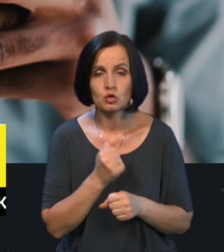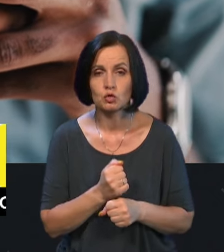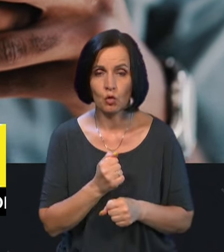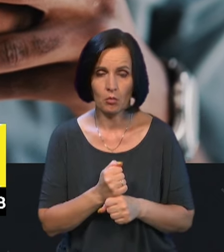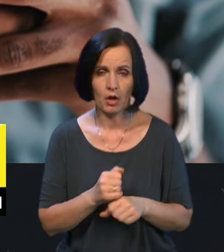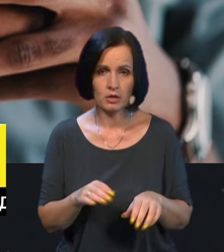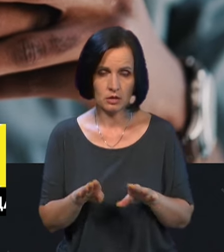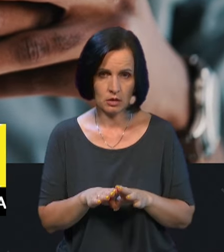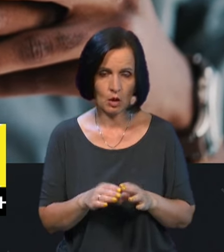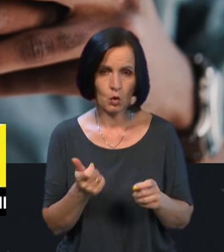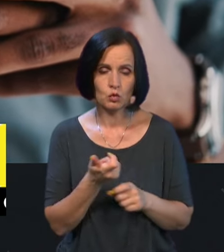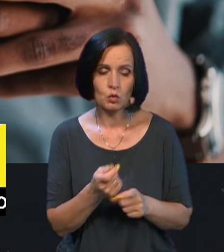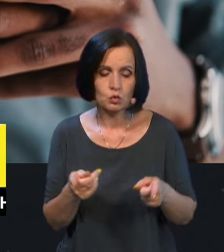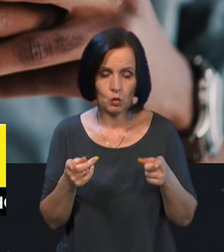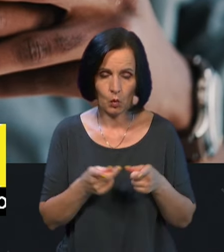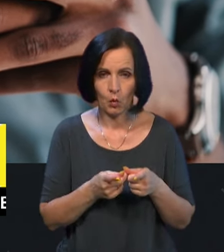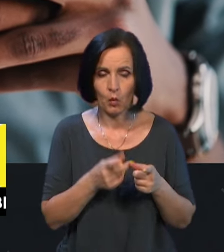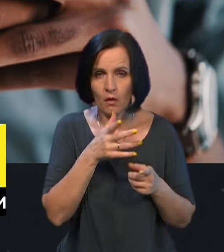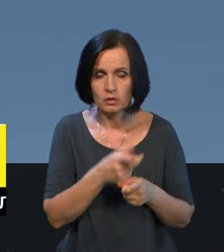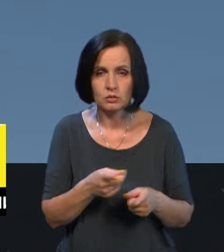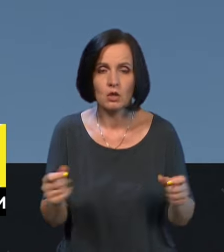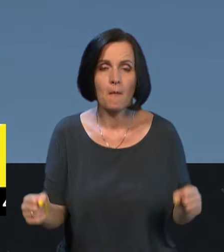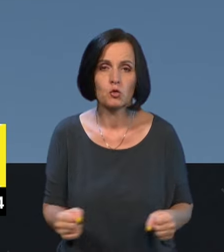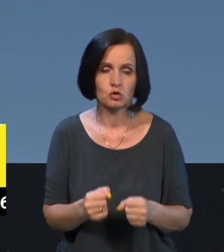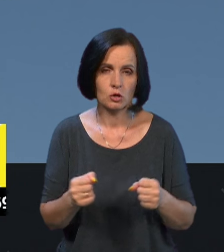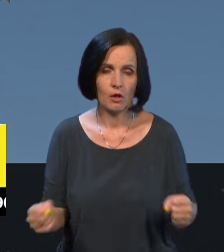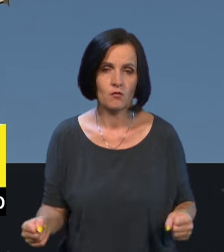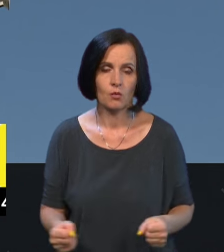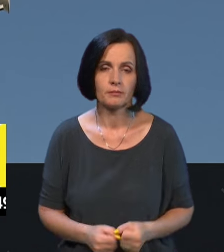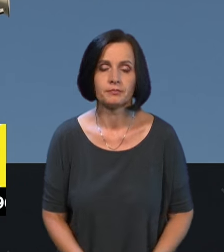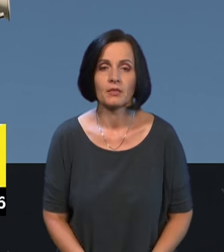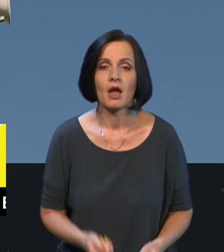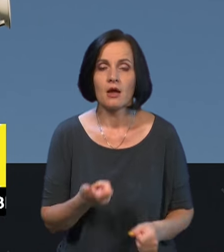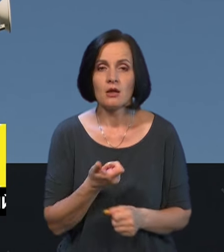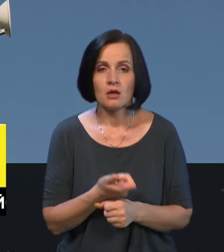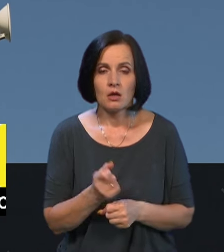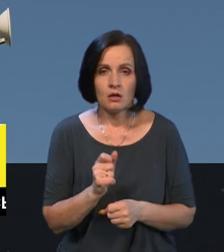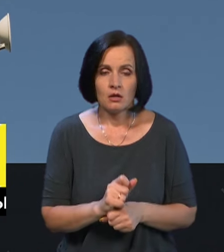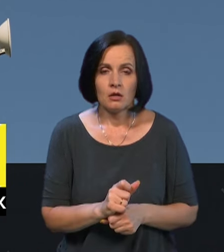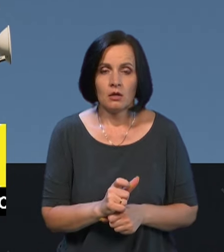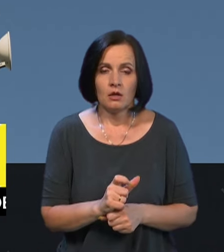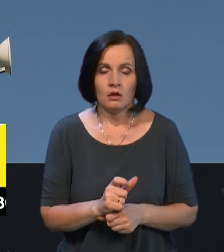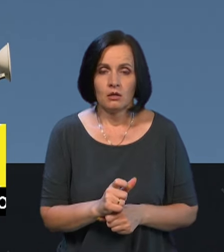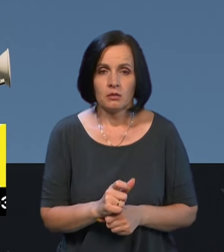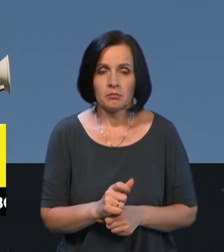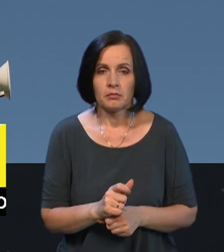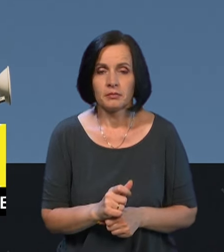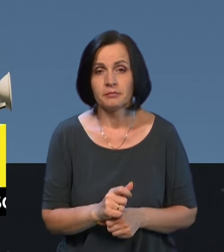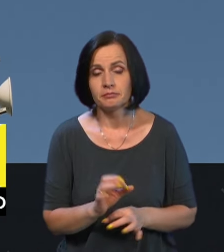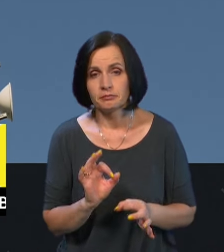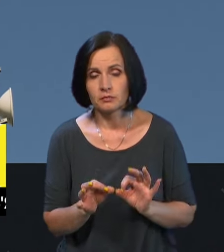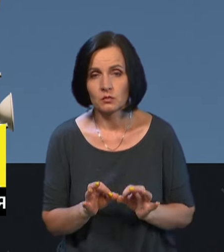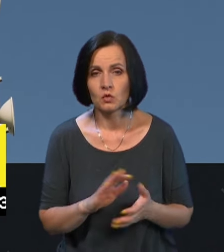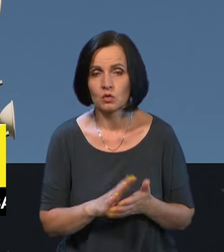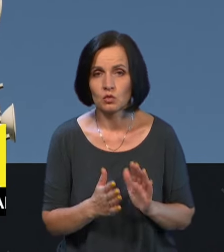отак от за дуже короткий строк неможливо. Більше притомна ситуація у